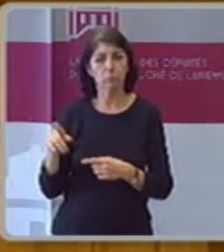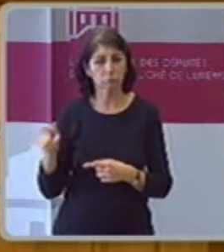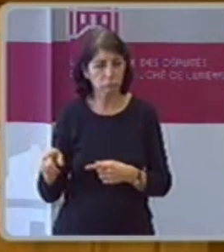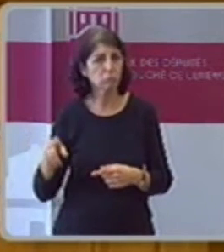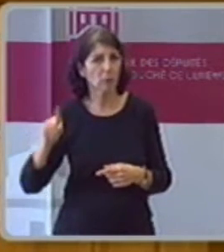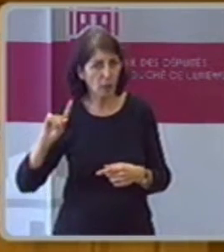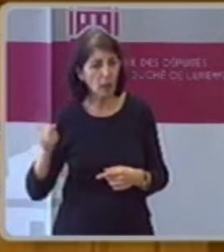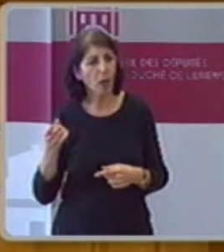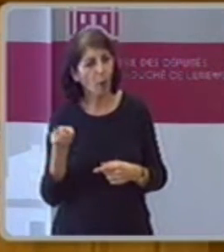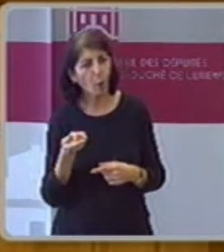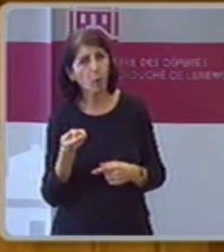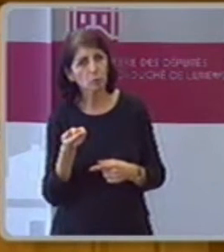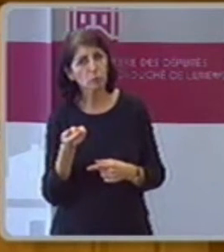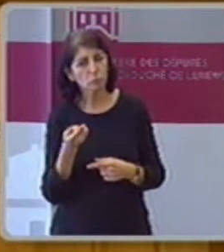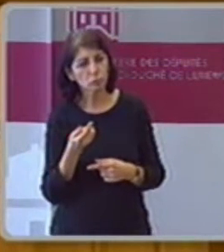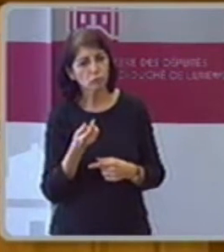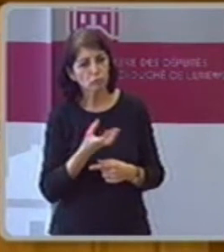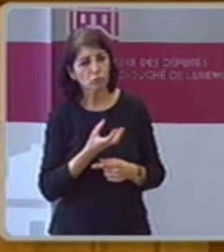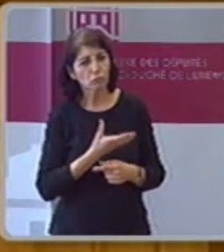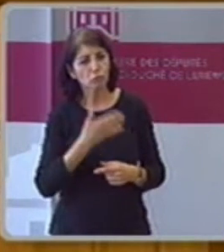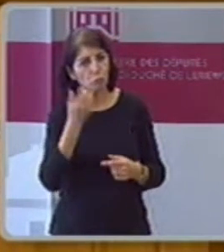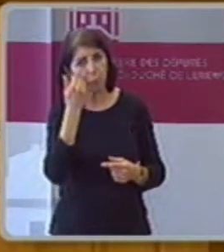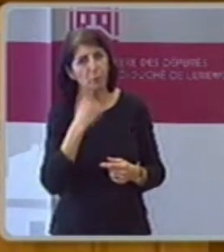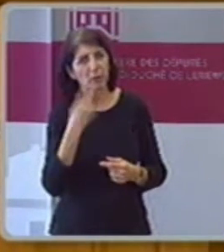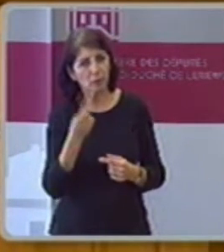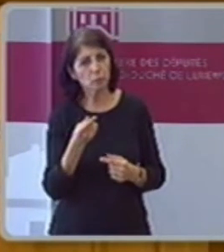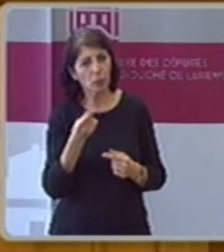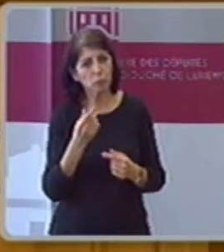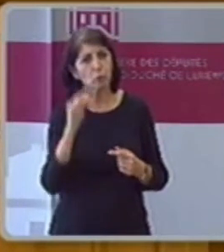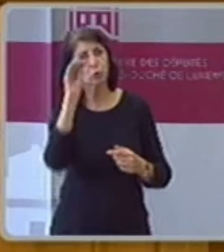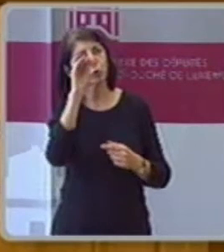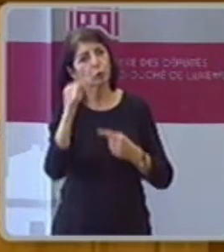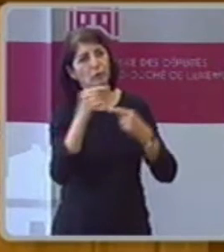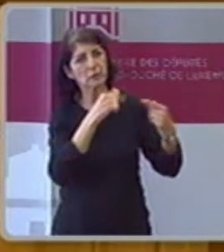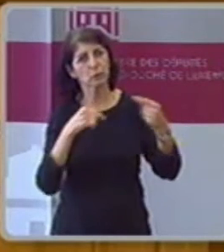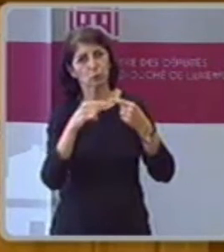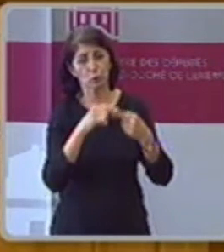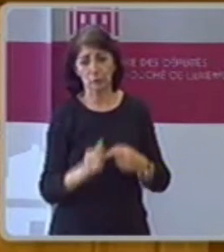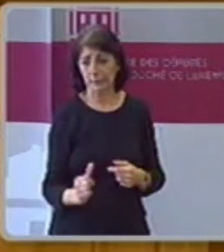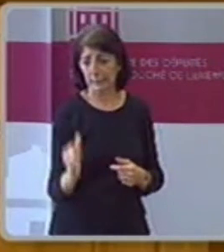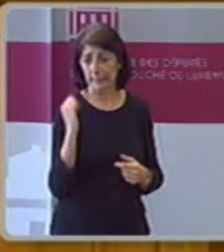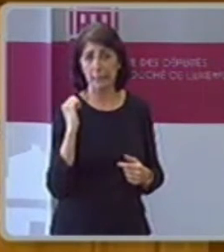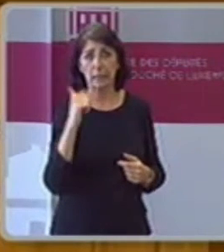keinen Zukunft und das gemeint dass ich heute mit der Linkerseite bei den Kringen gehen und sie haben